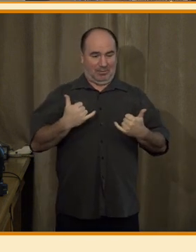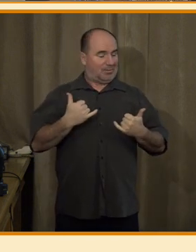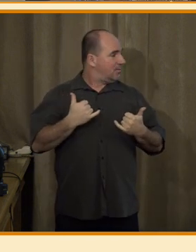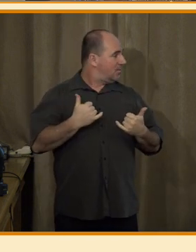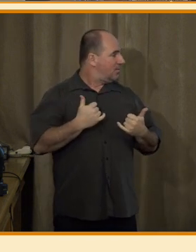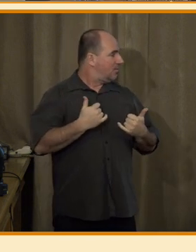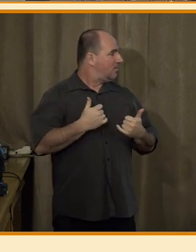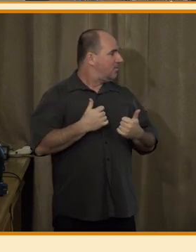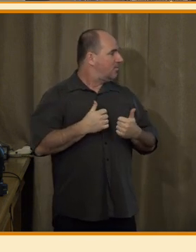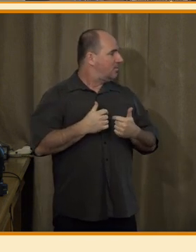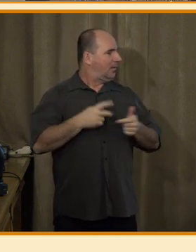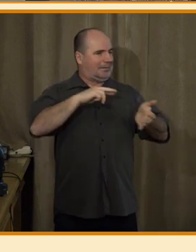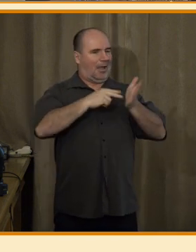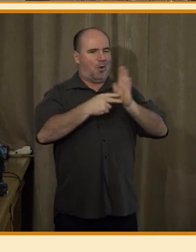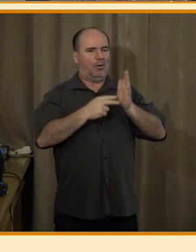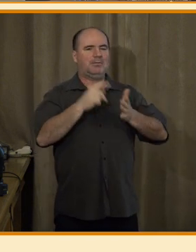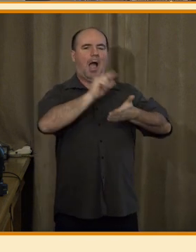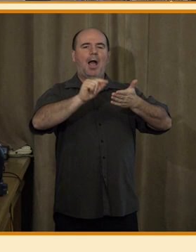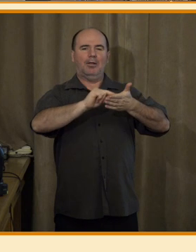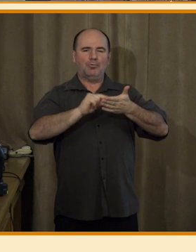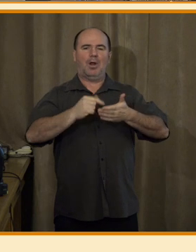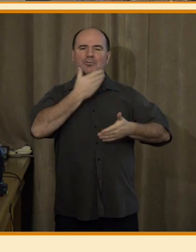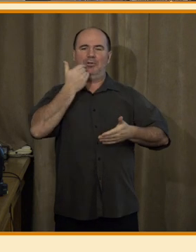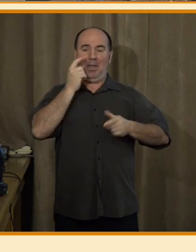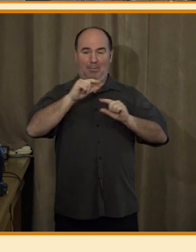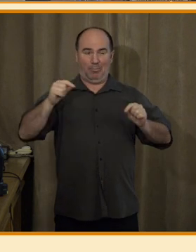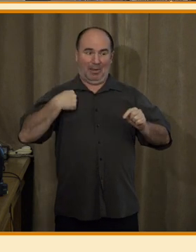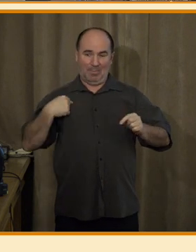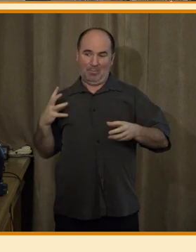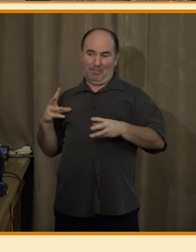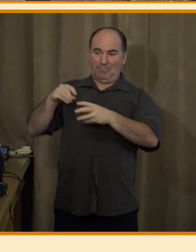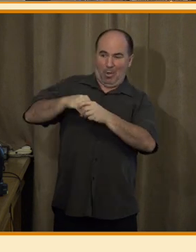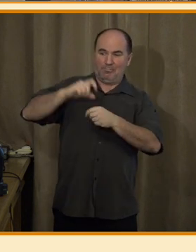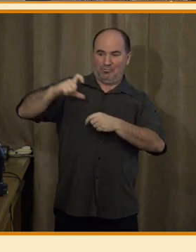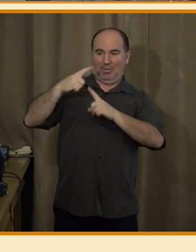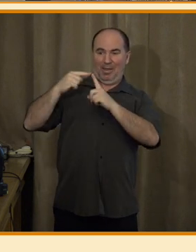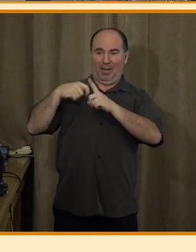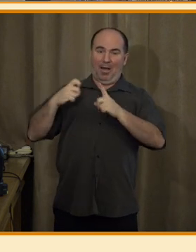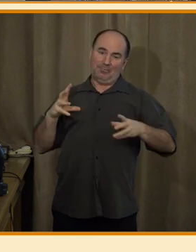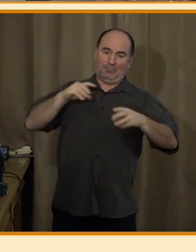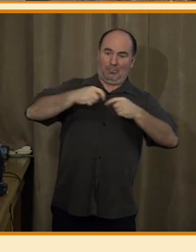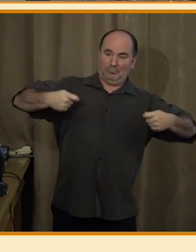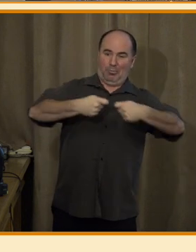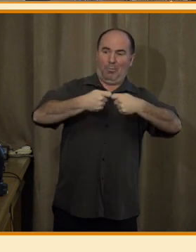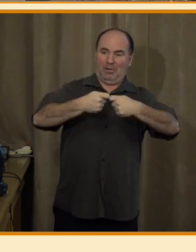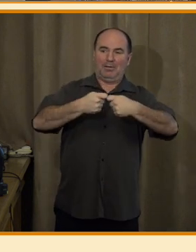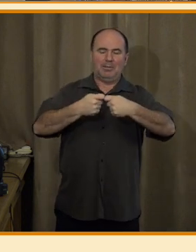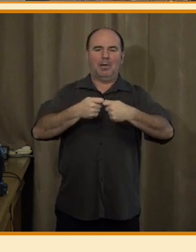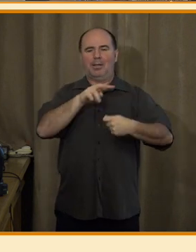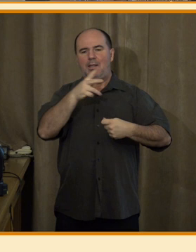zastřešeného technologickou agenturou České republiky jsme byli součástí projektu, když jsme některé věci, na nichž byly